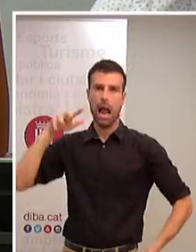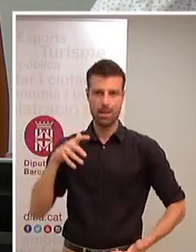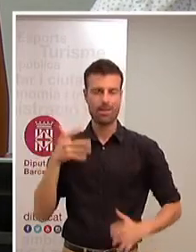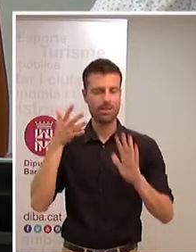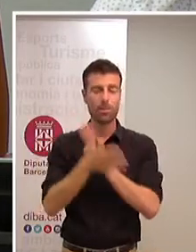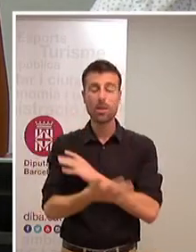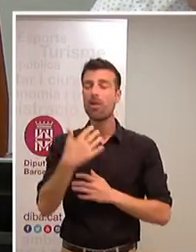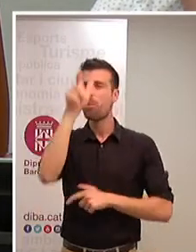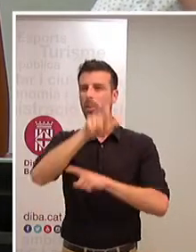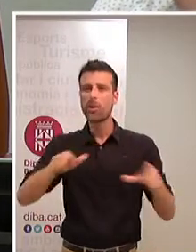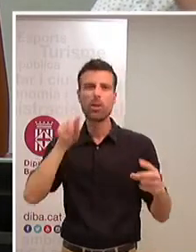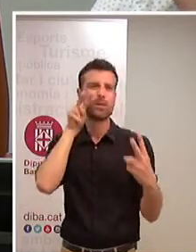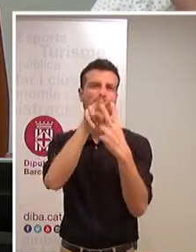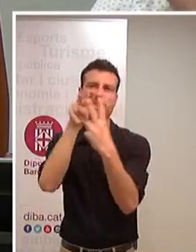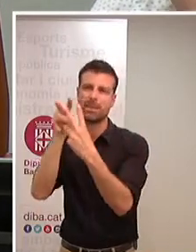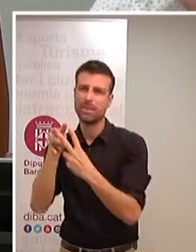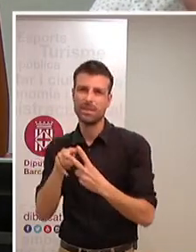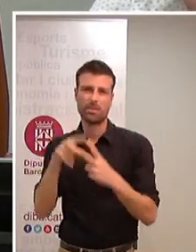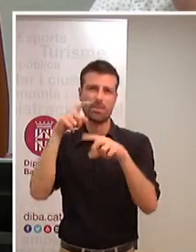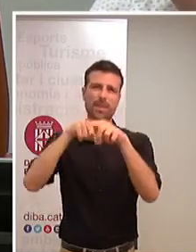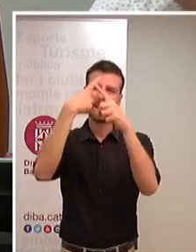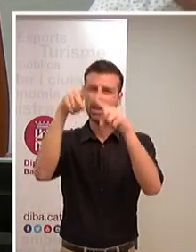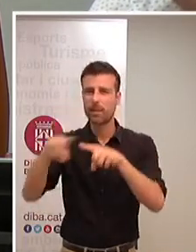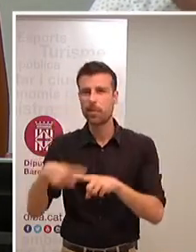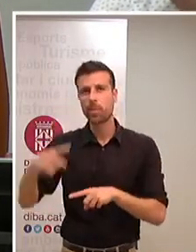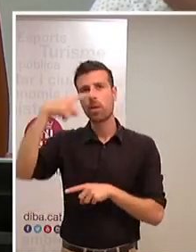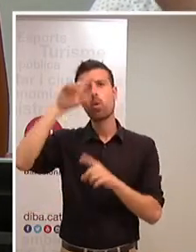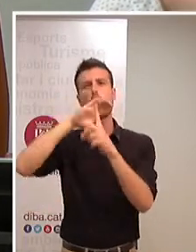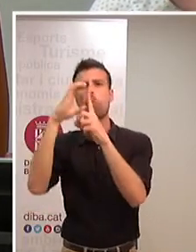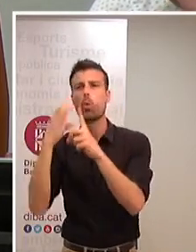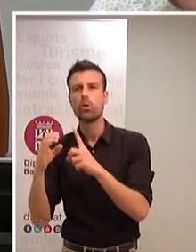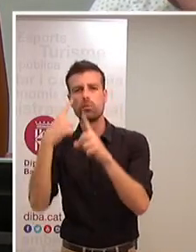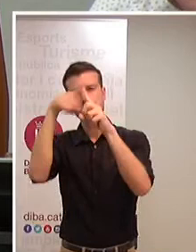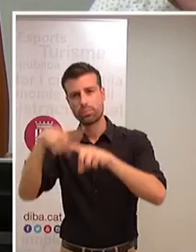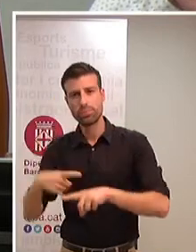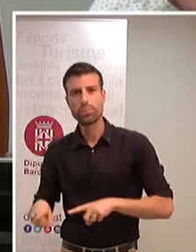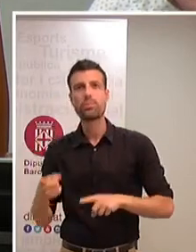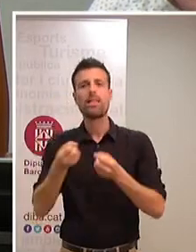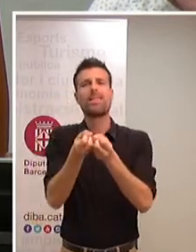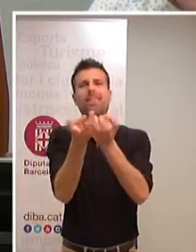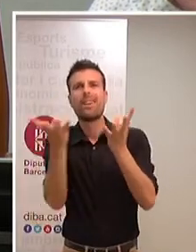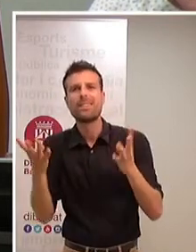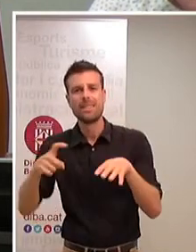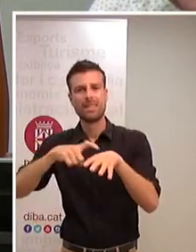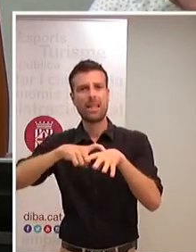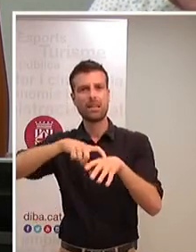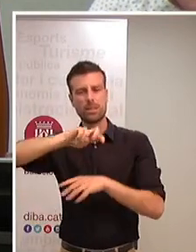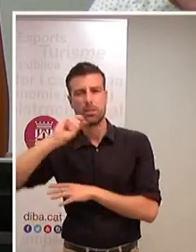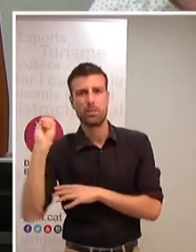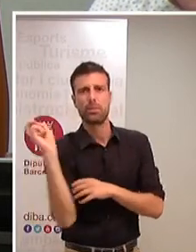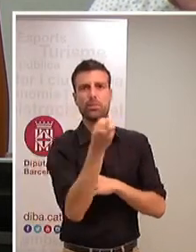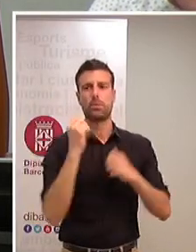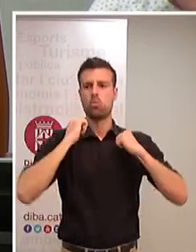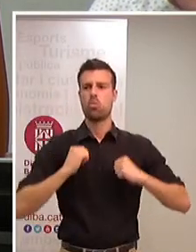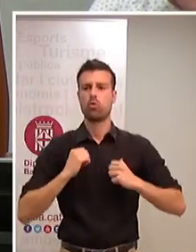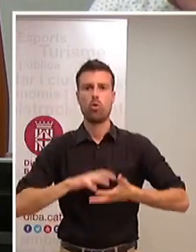conèixer tantes persones diferents tantes cultures diferents tanta diversitat i pluralitat que ens dona una motxilla molt plena per